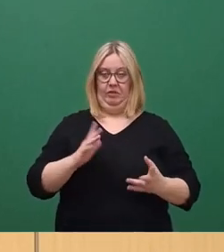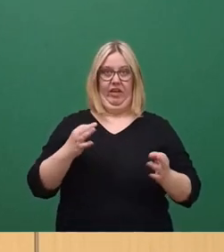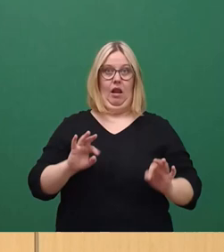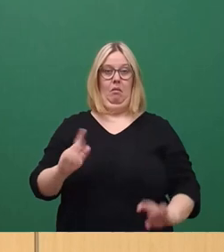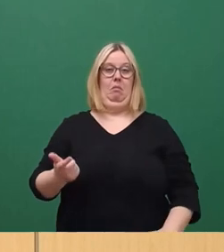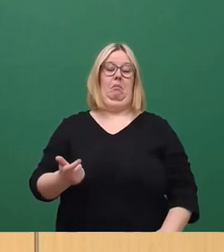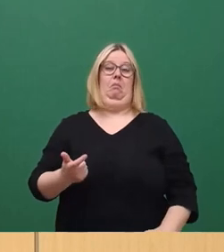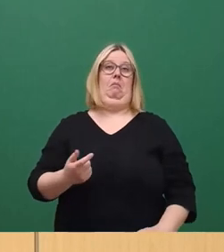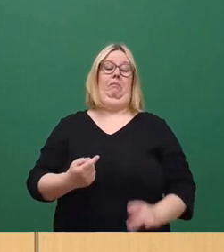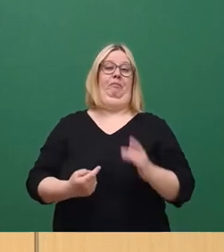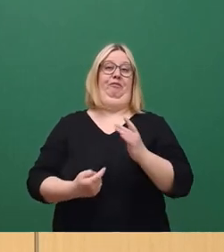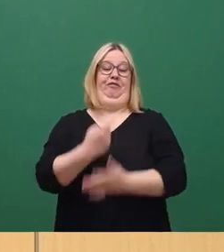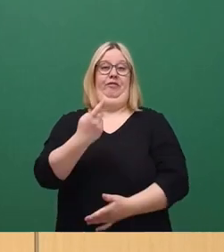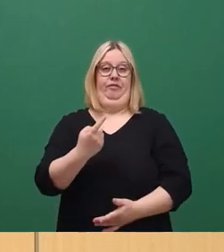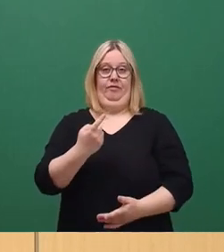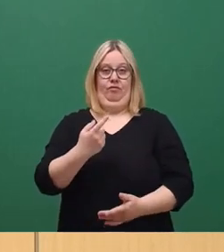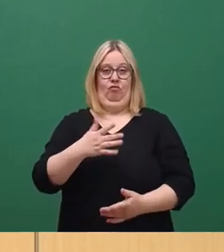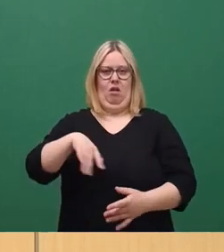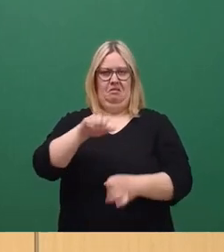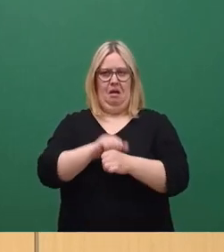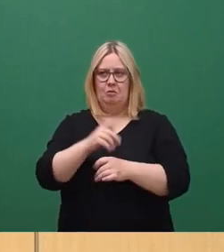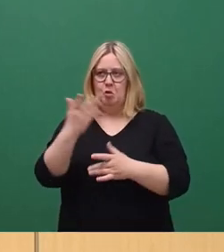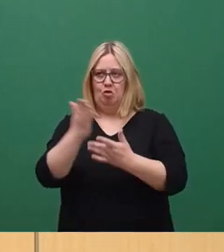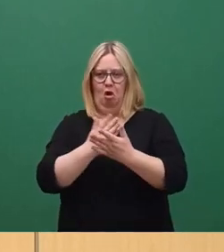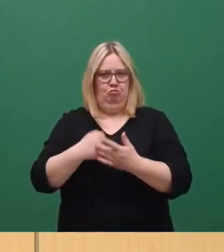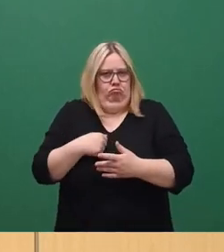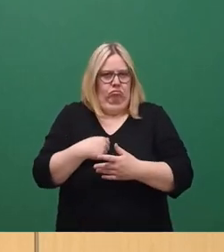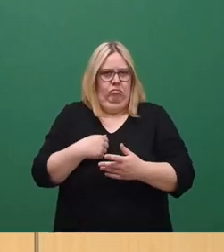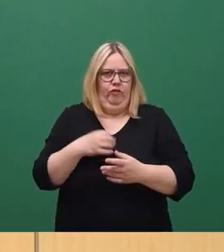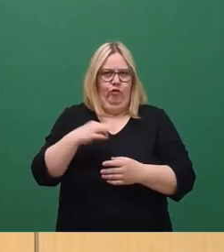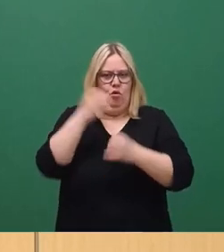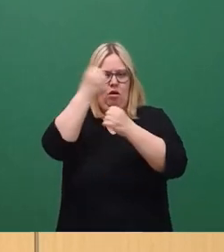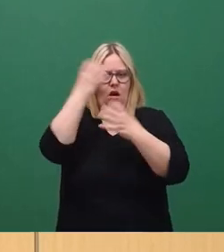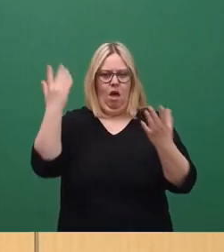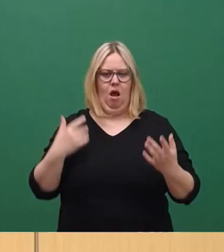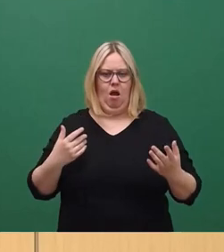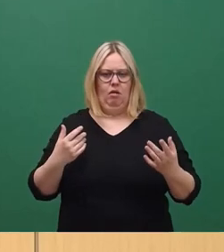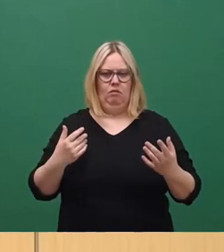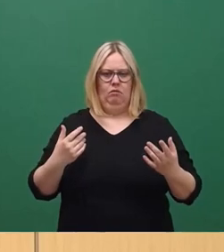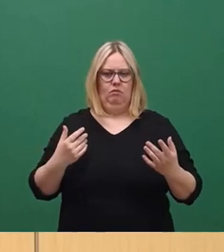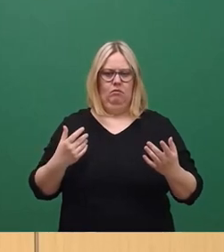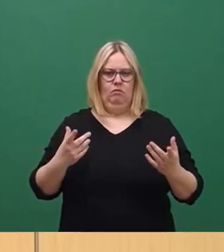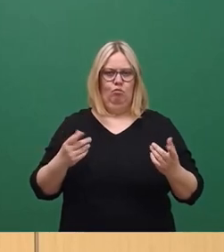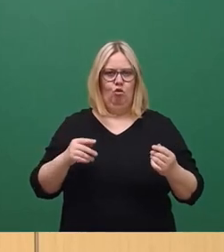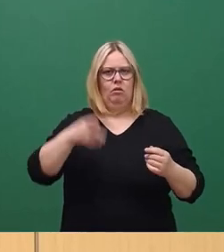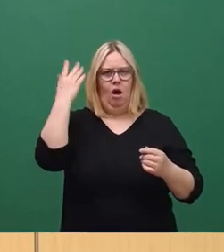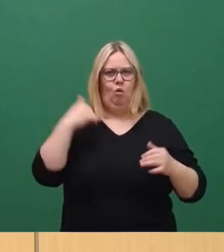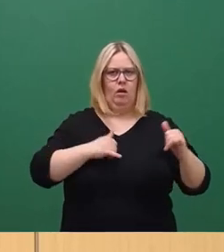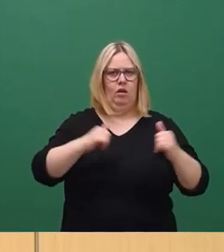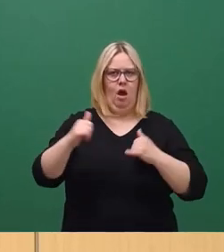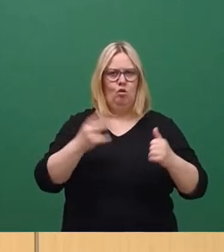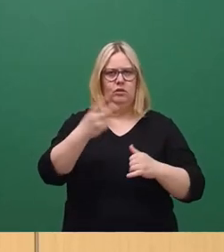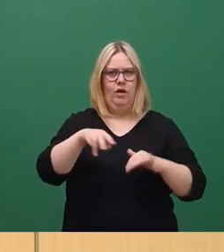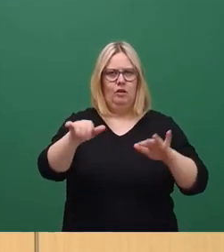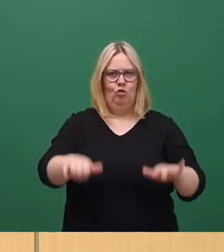diesen Akt des Landesamtes für Denkmalpflege überhaupt nicht nachvollziehen. Wir selbst haben beginnend mit Januar 2016